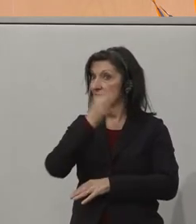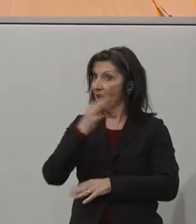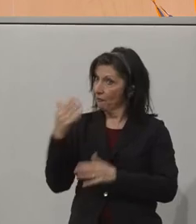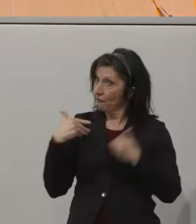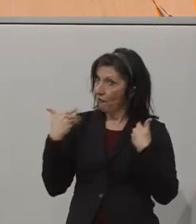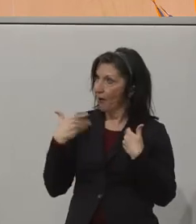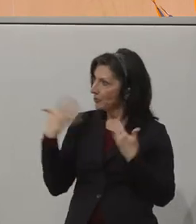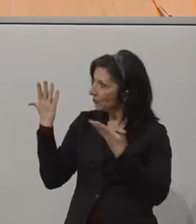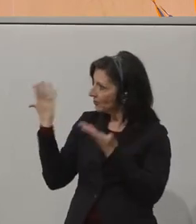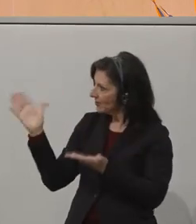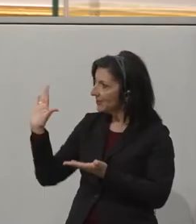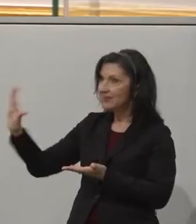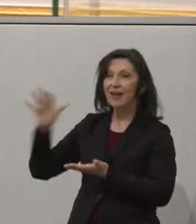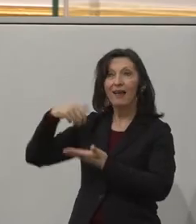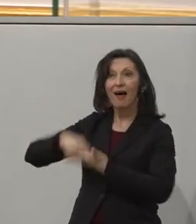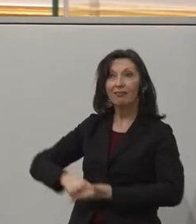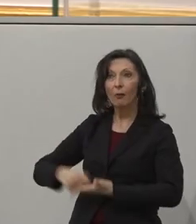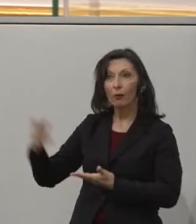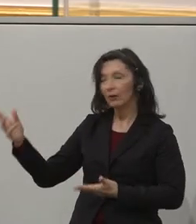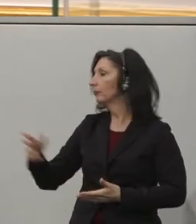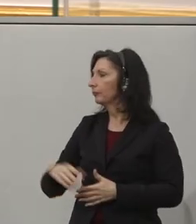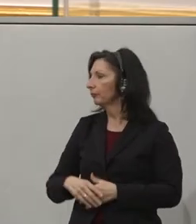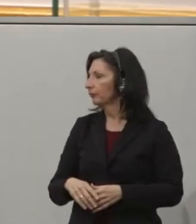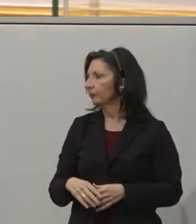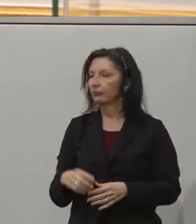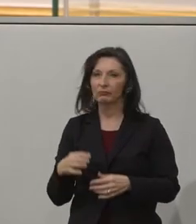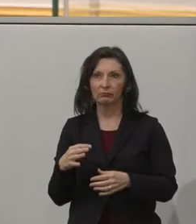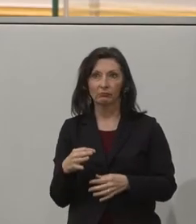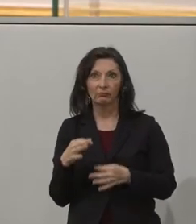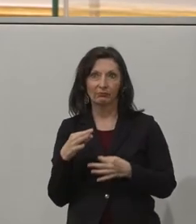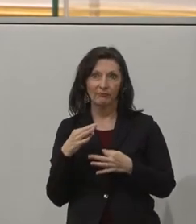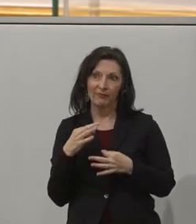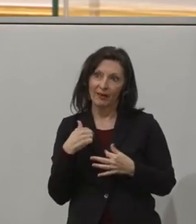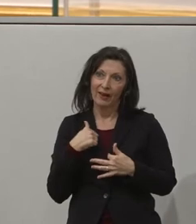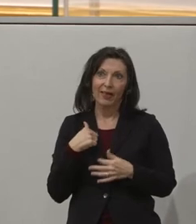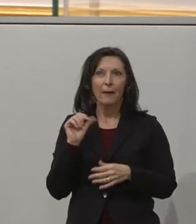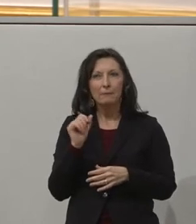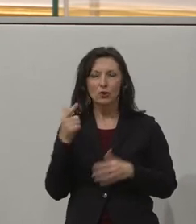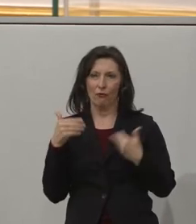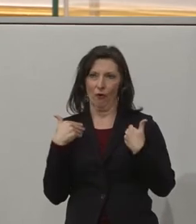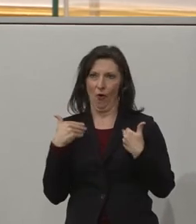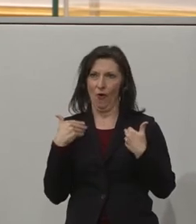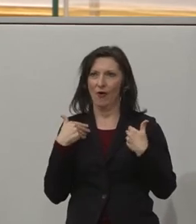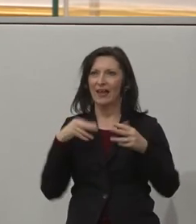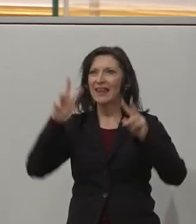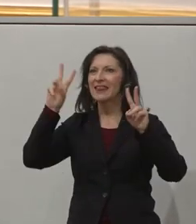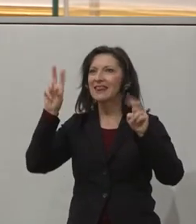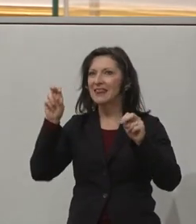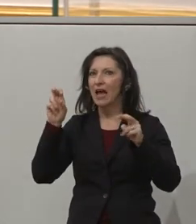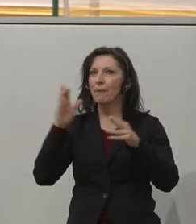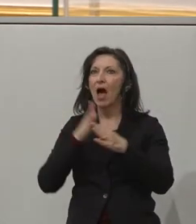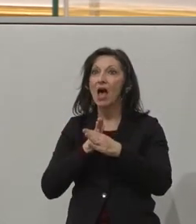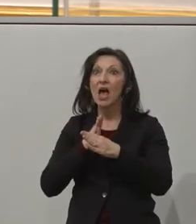heutigen Vormittag. Also mich freut es einmal besonders, dass das Thema Accessibility im